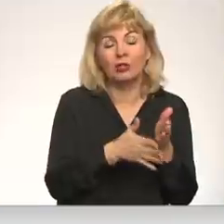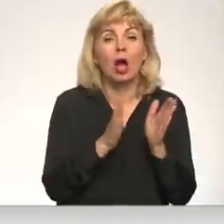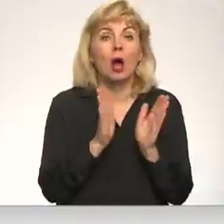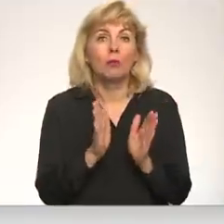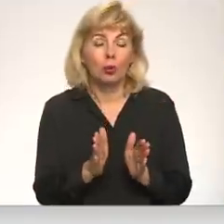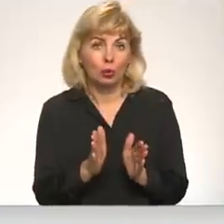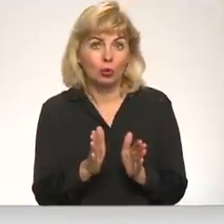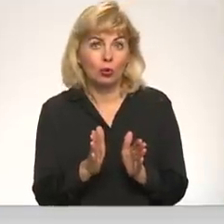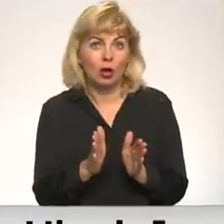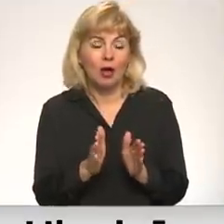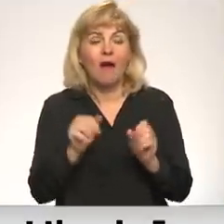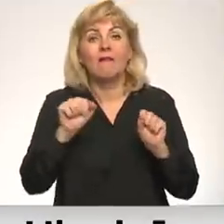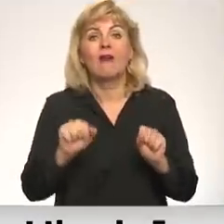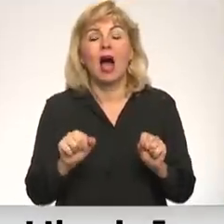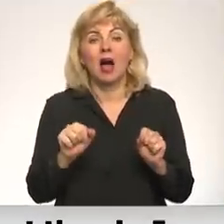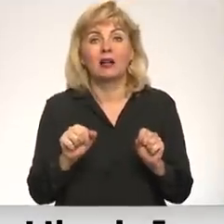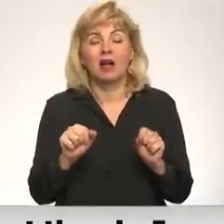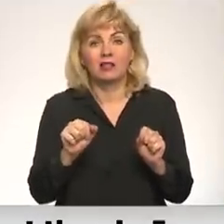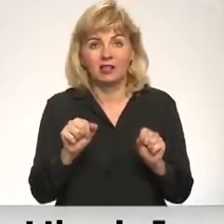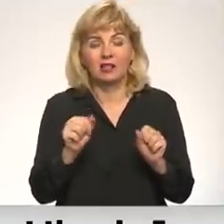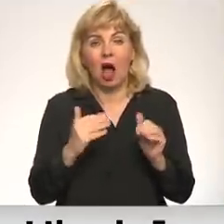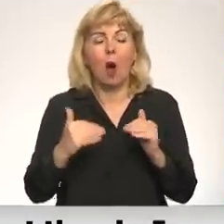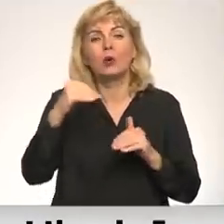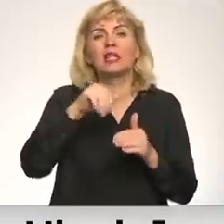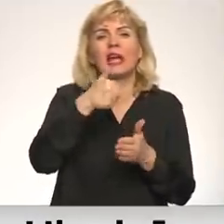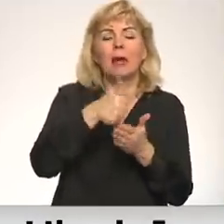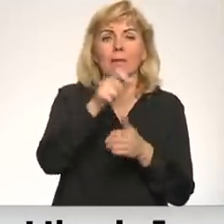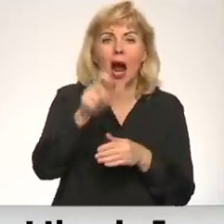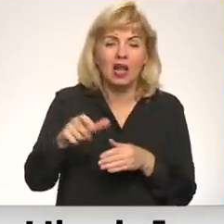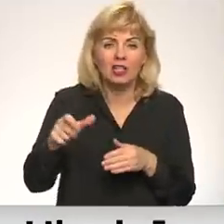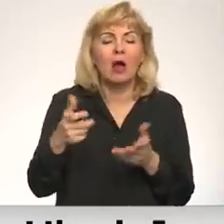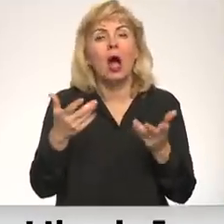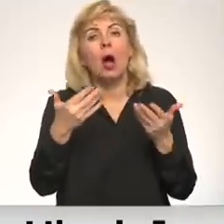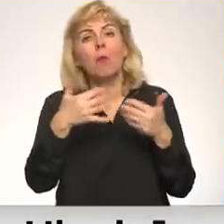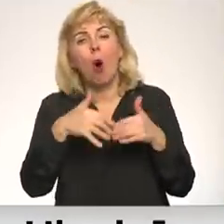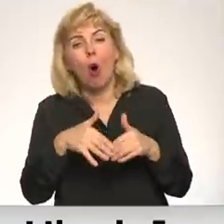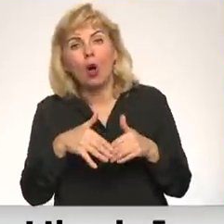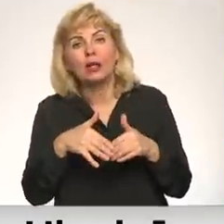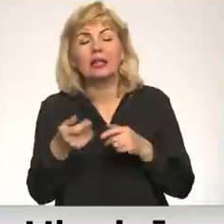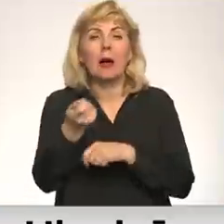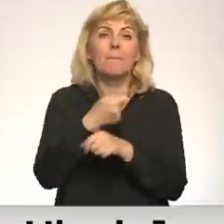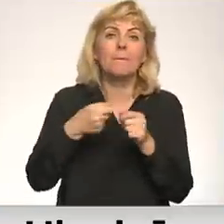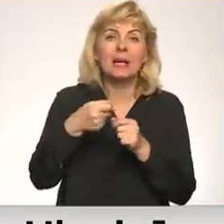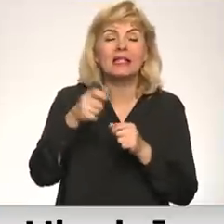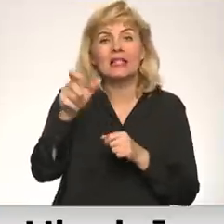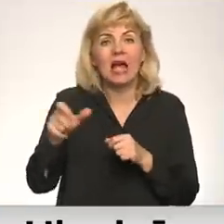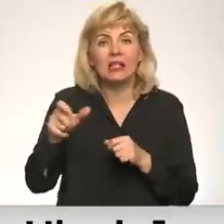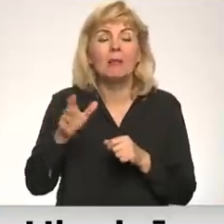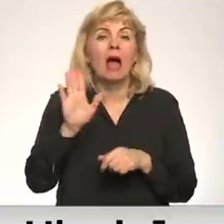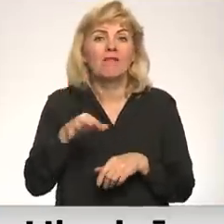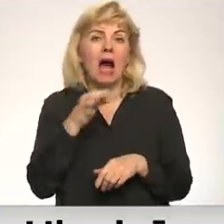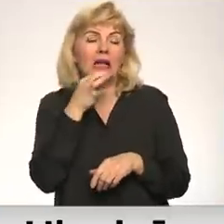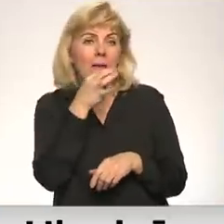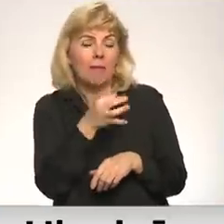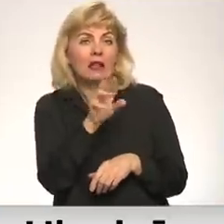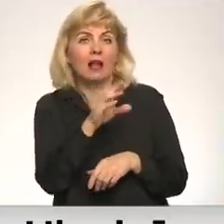tas, ka varas elite, tātad biznesa, politikas elite varētu vienā brīdī pateikt karam. Nē, jo mēs